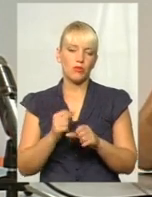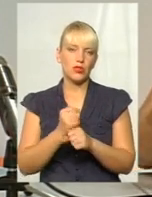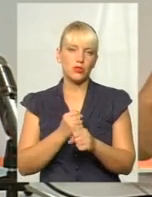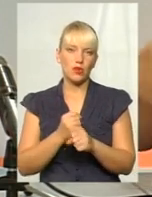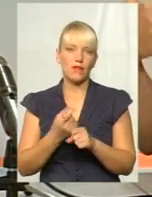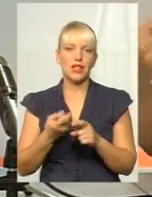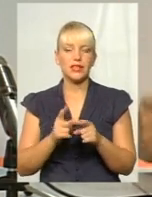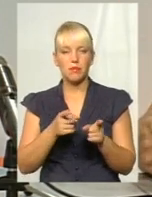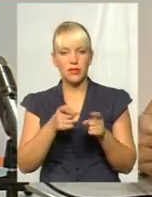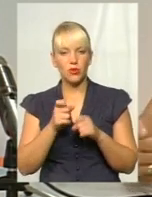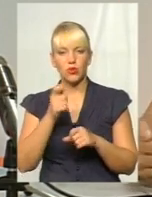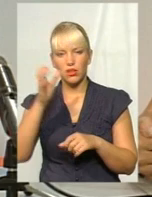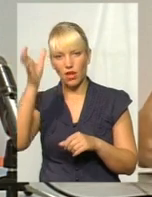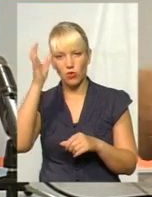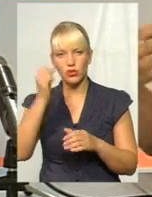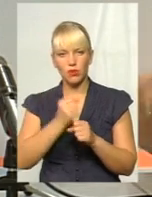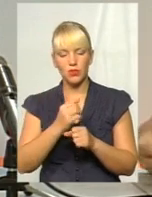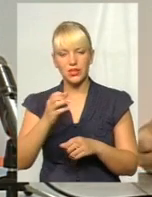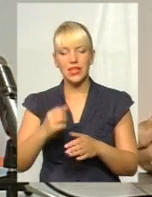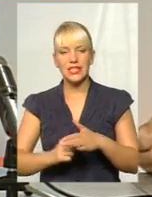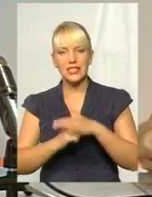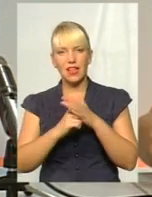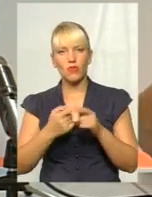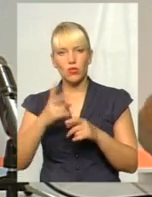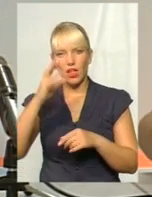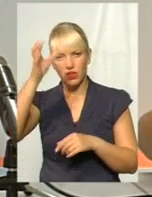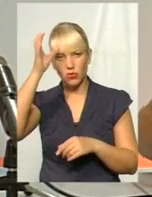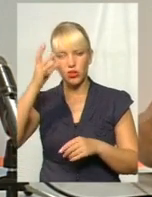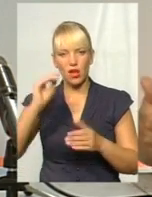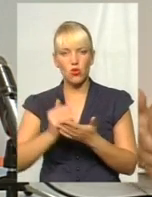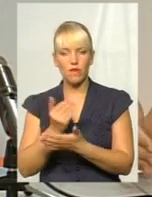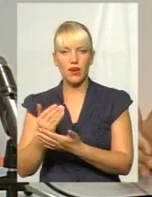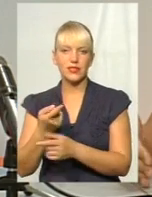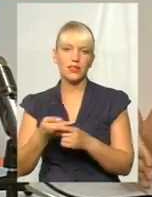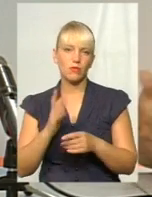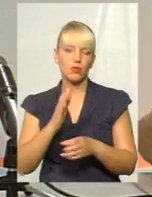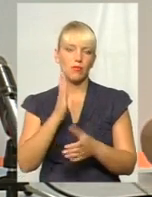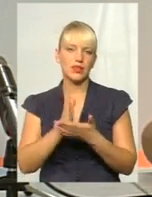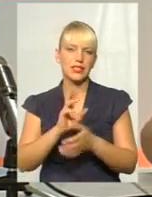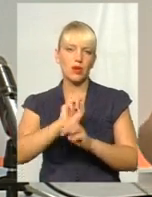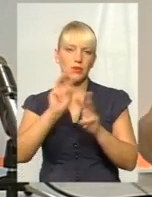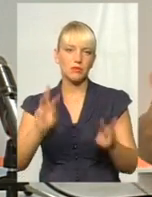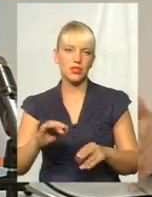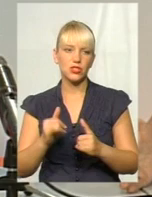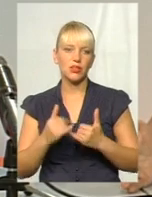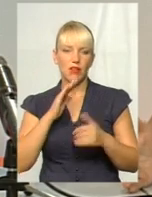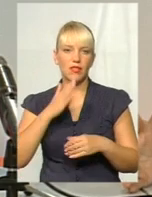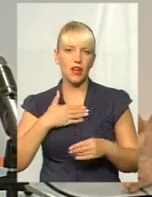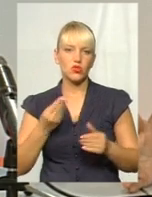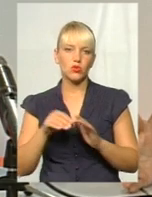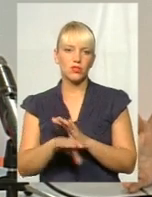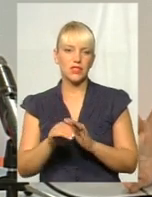і наука зробити ставку на науковий розвиток, на інновації. І тоді ми будемо мати забезпечення для нашого інвестора і